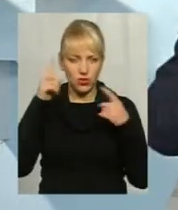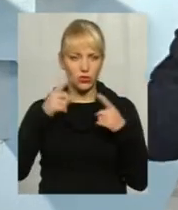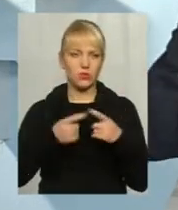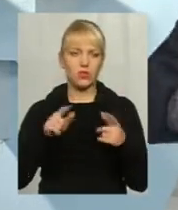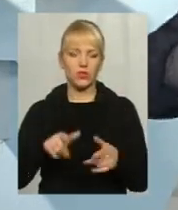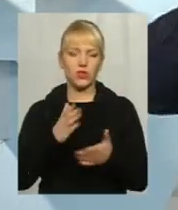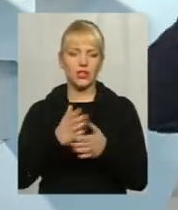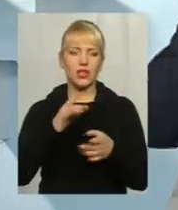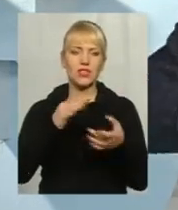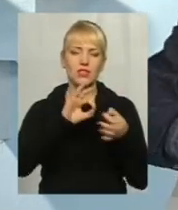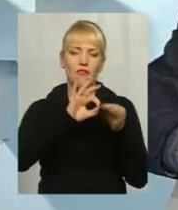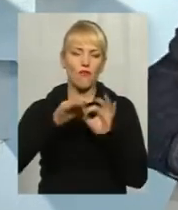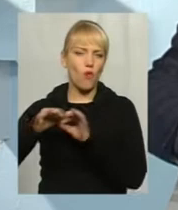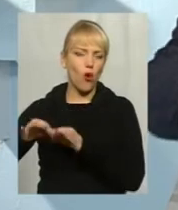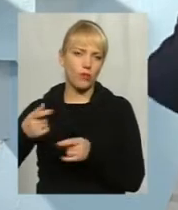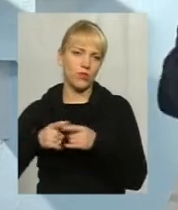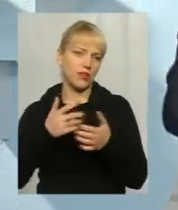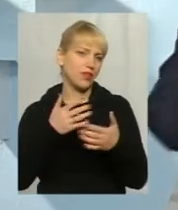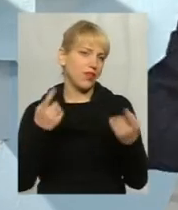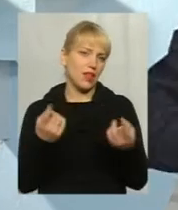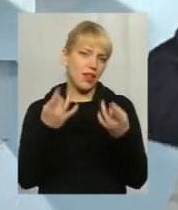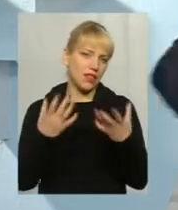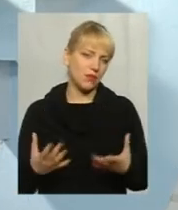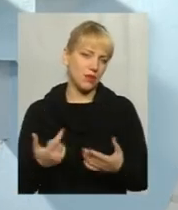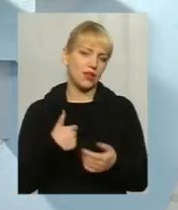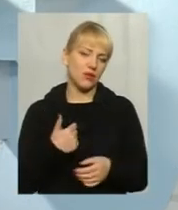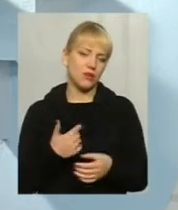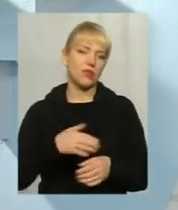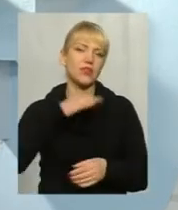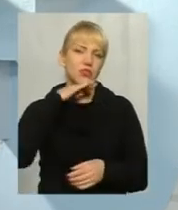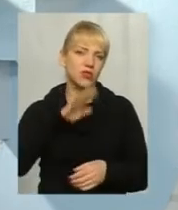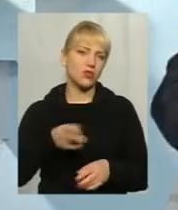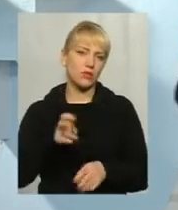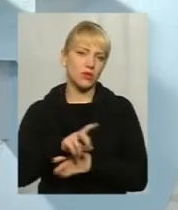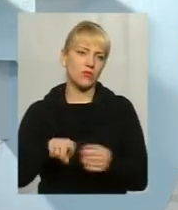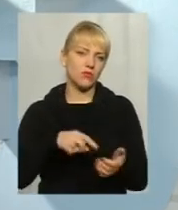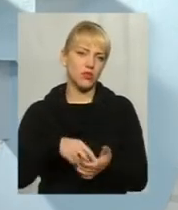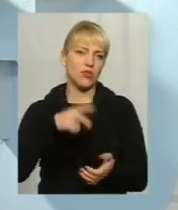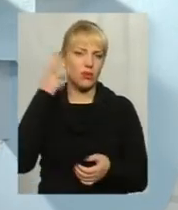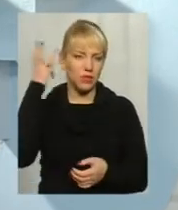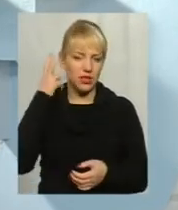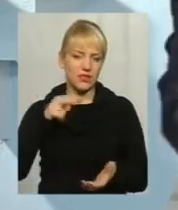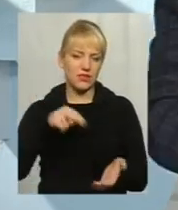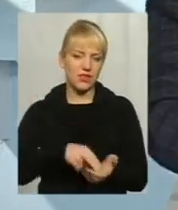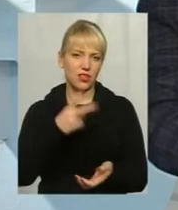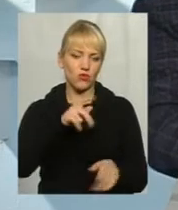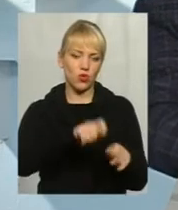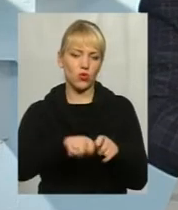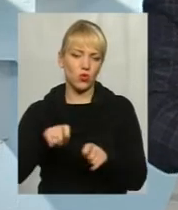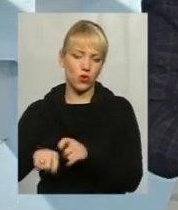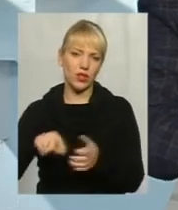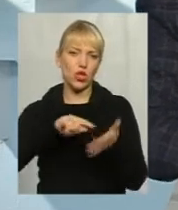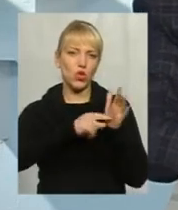є формули різні, це дуже елементарно. Мені достатньо прийти в місто Хмельницький, стати на двох контрольних точках, один день